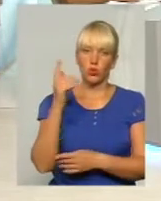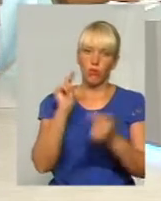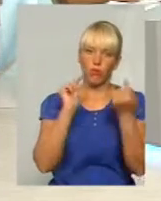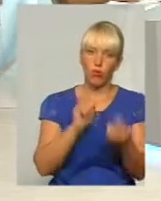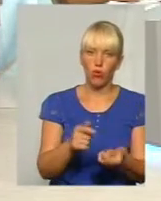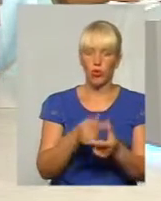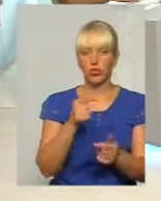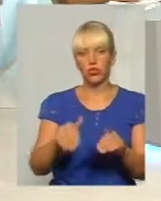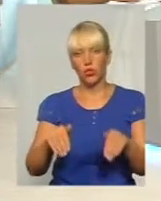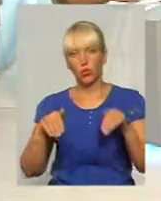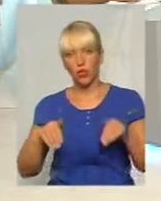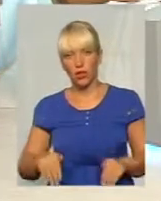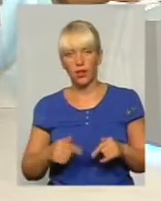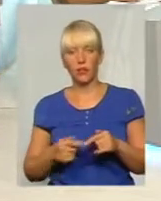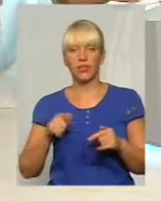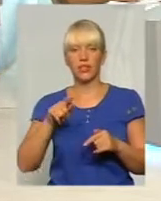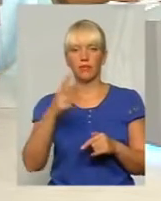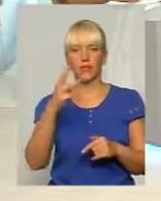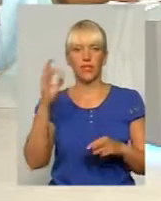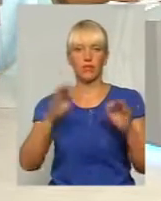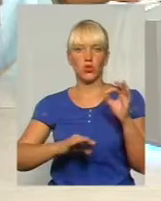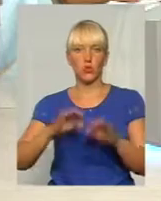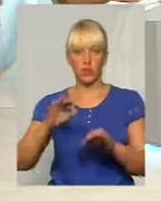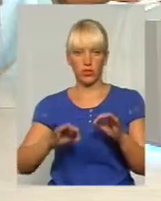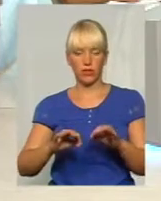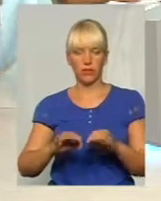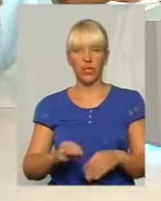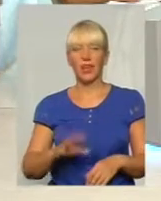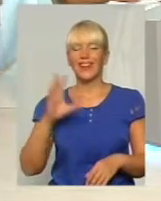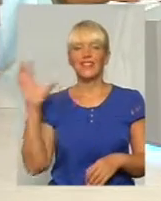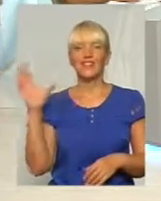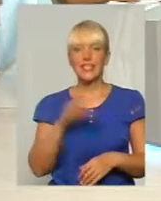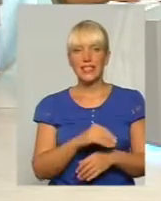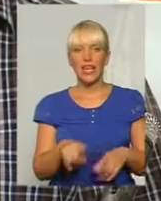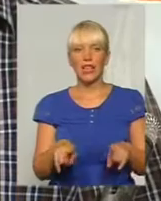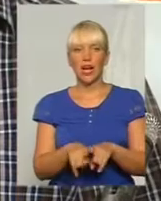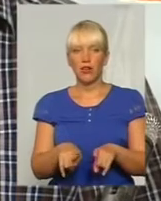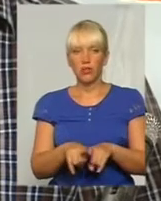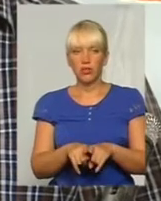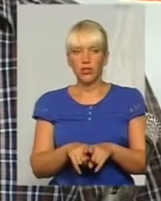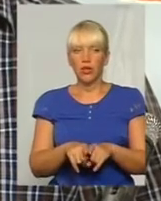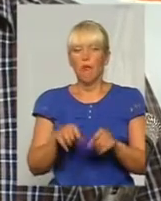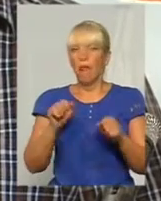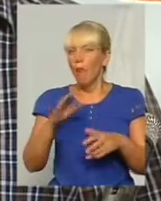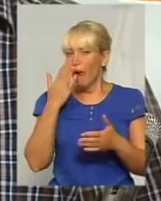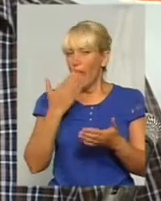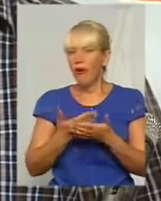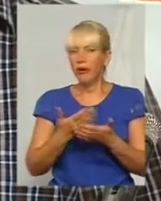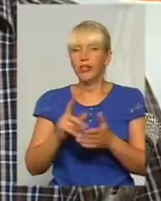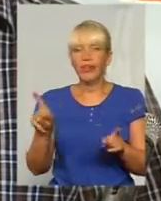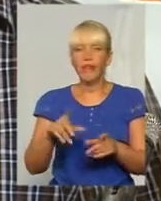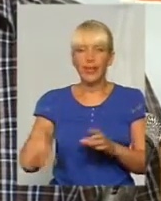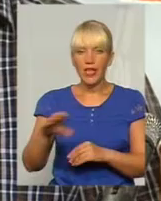Хмельницького. Так, обласної ради. Там не більше 3% рівня опозиційності. Тобто всі також, ви напевно, що про все домовились, але як пояснювали